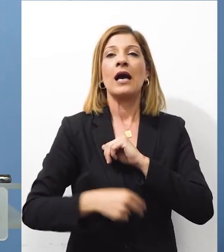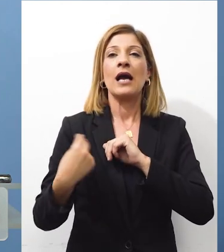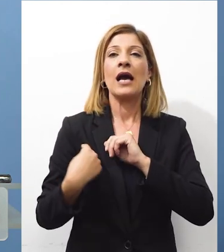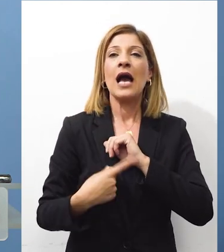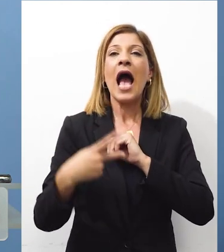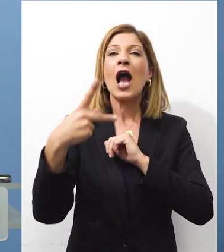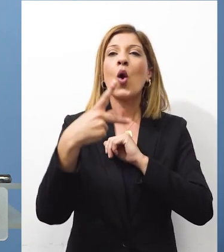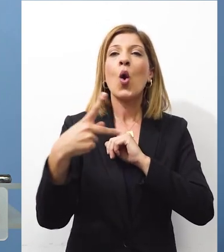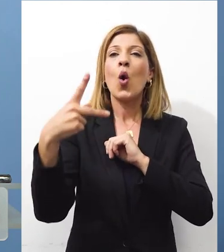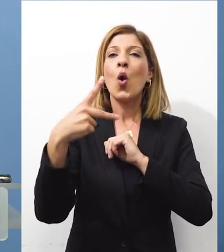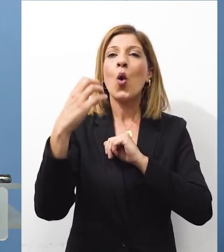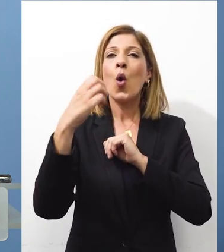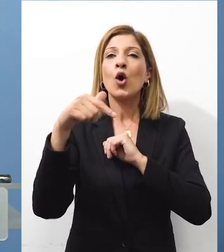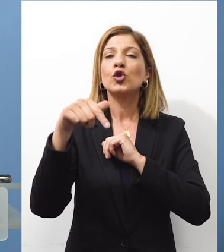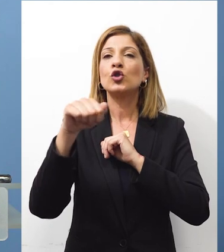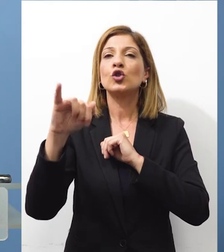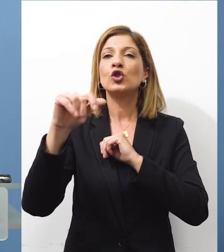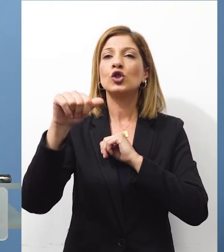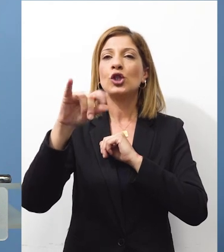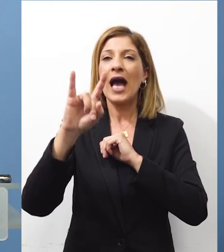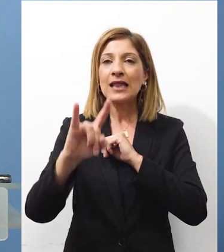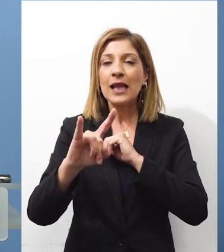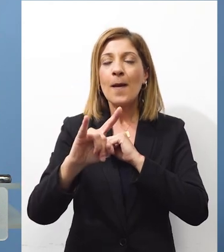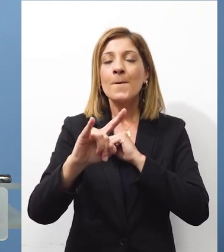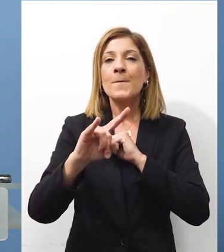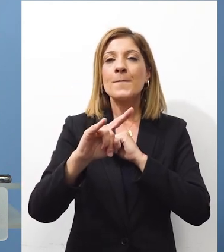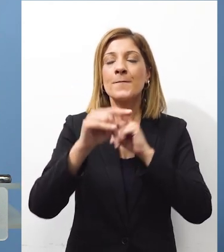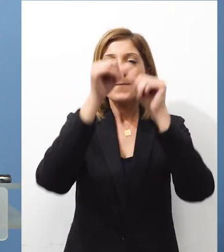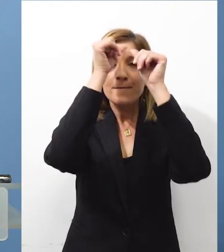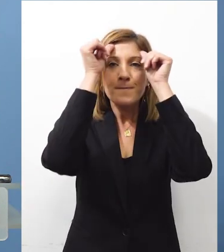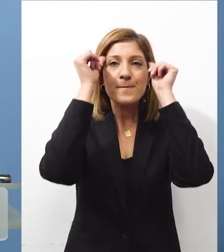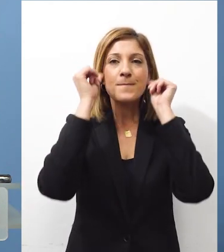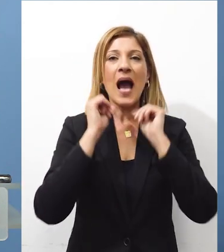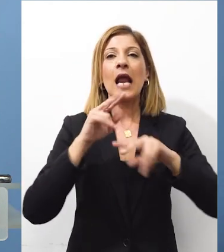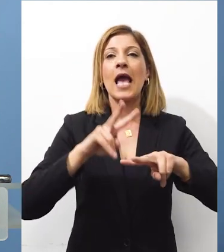Κοτσάτι Παναγίας της Ιεροσολημίτισσας